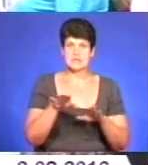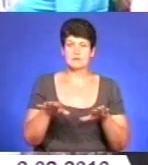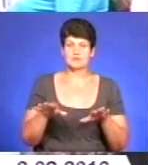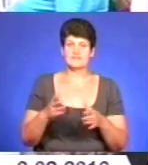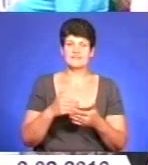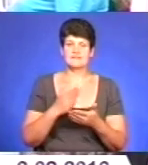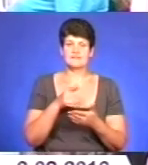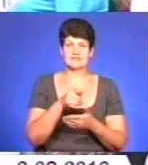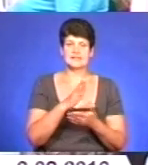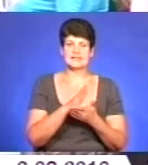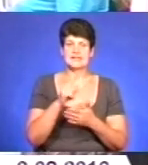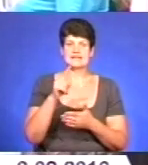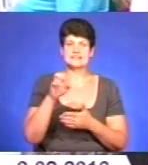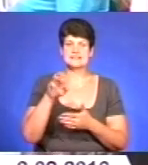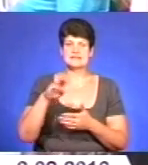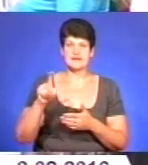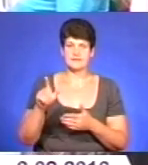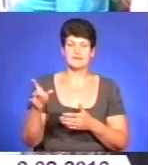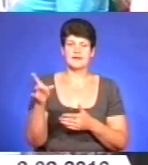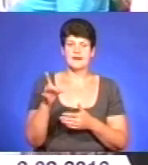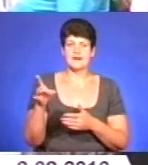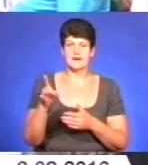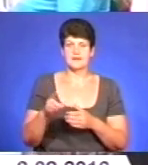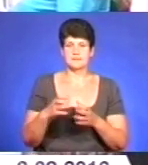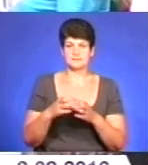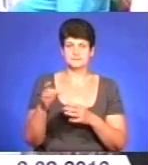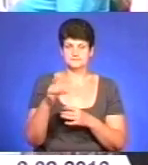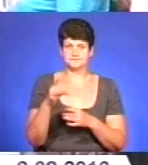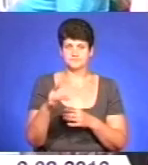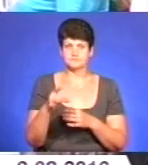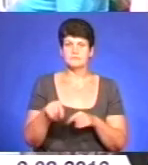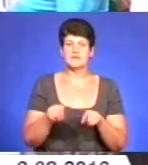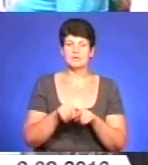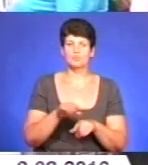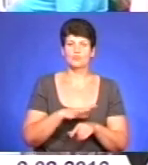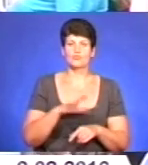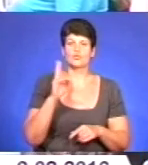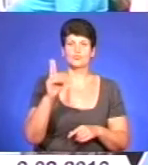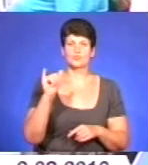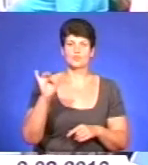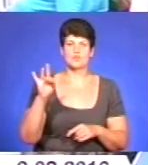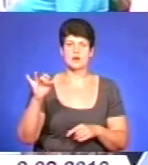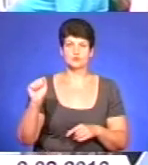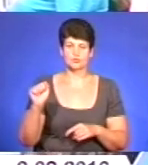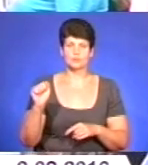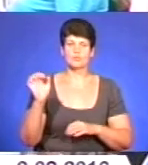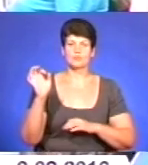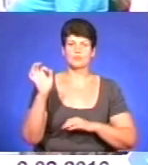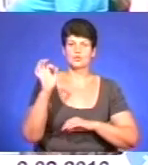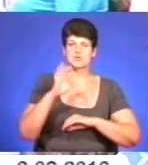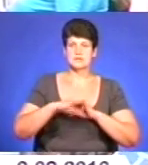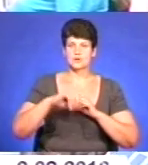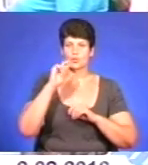зятям регіонала, також був куратором по Західній Україні від партії